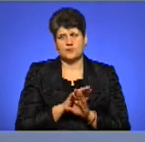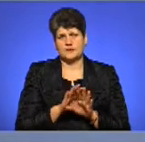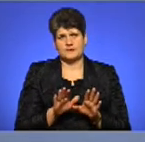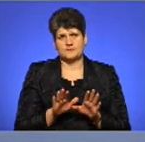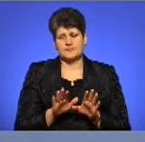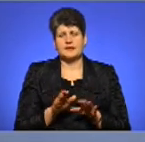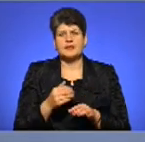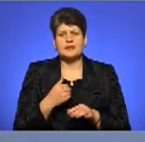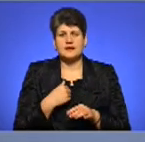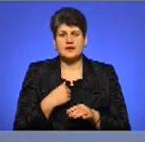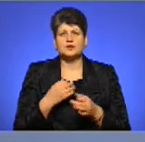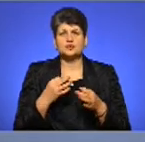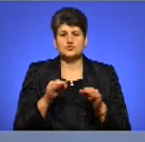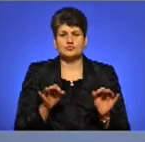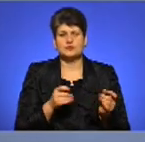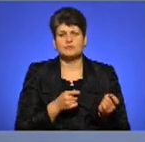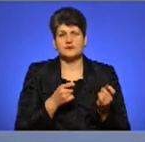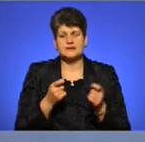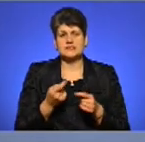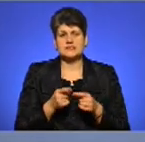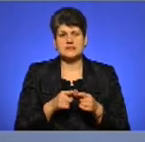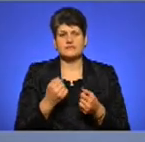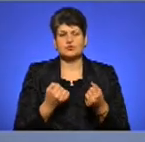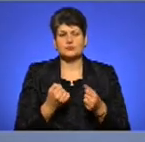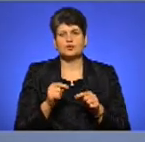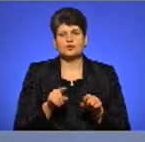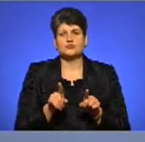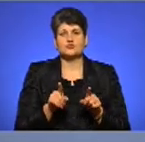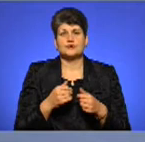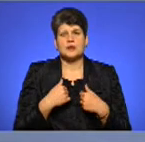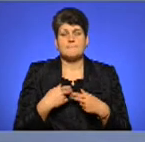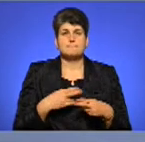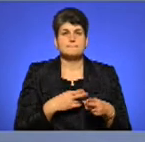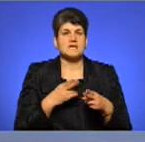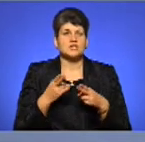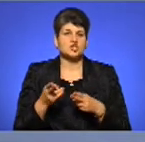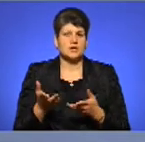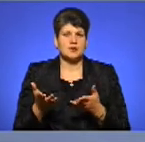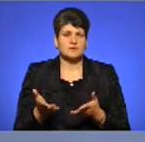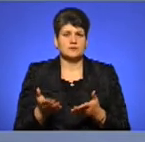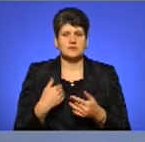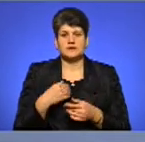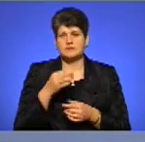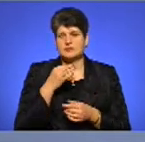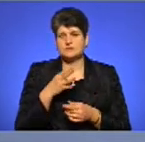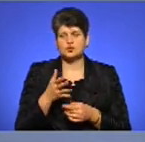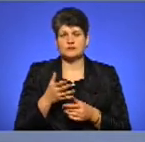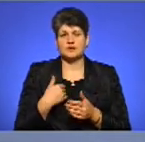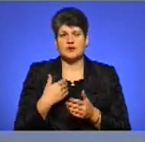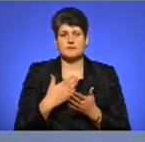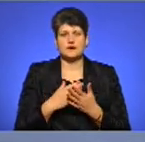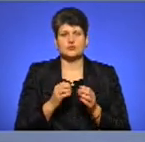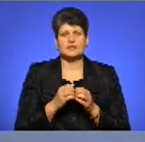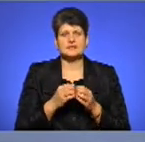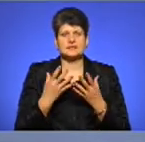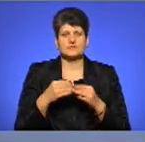я б дозволив ввести цей автомобіль, тому що, наприклад, я приїжджаю, мені не сподобався, я маю там 10 днів, щоб